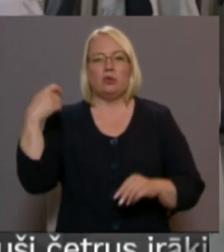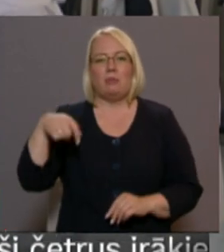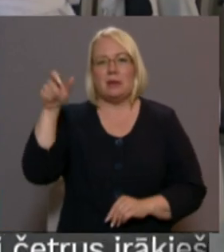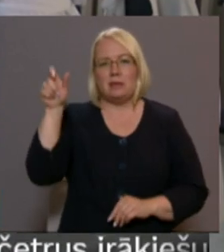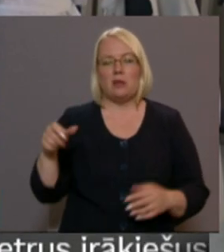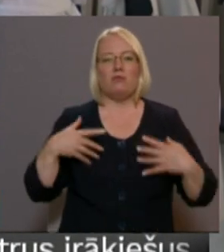ministrs.